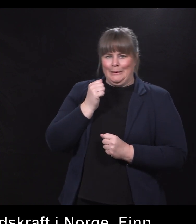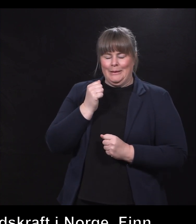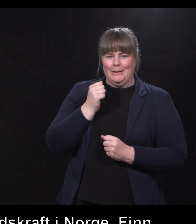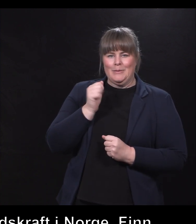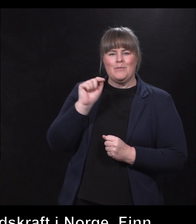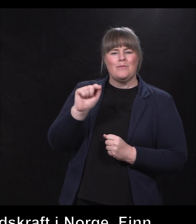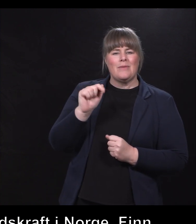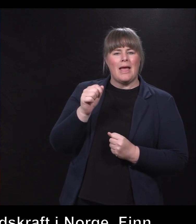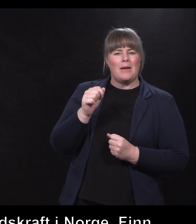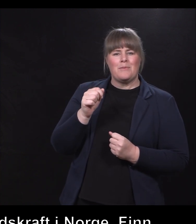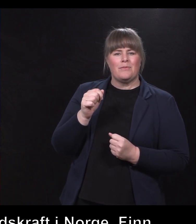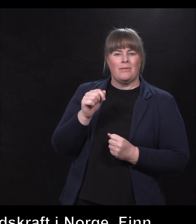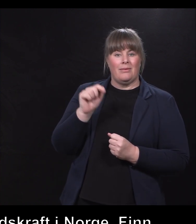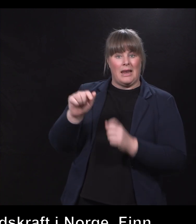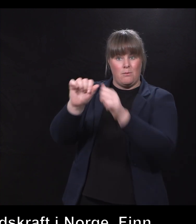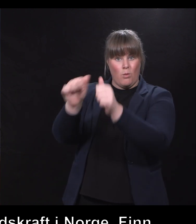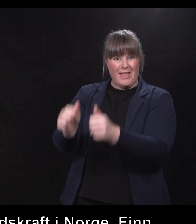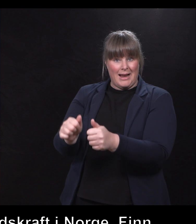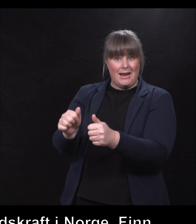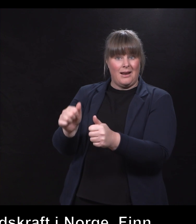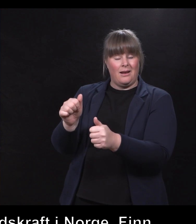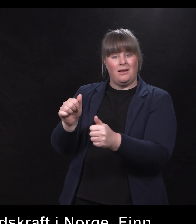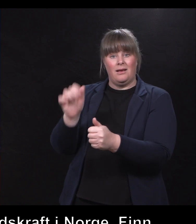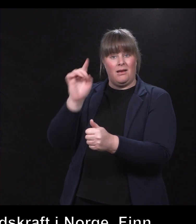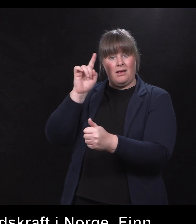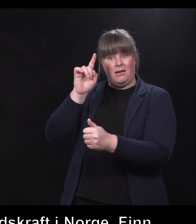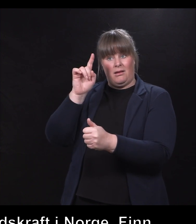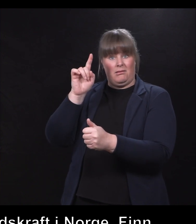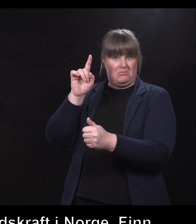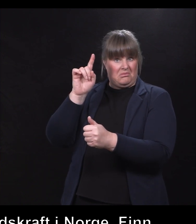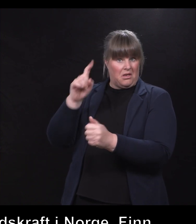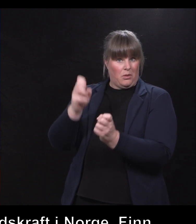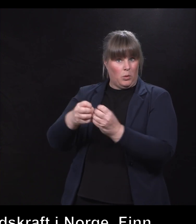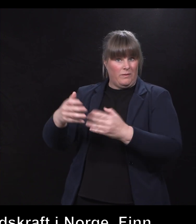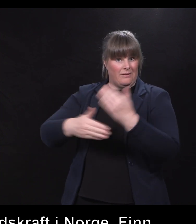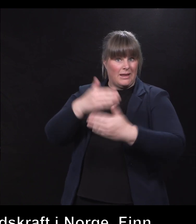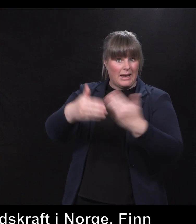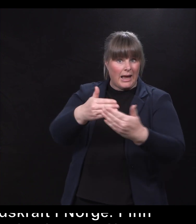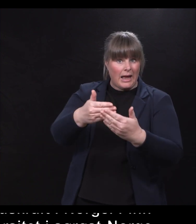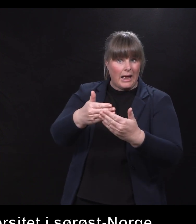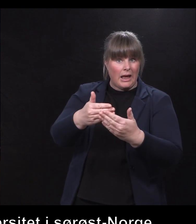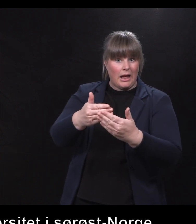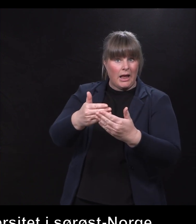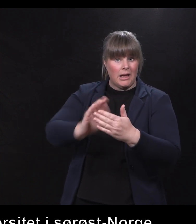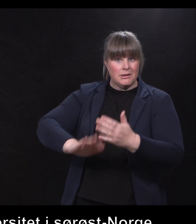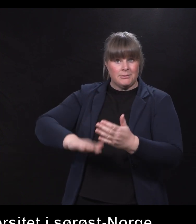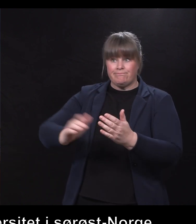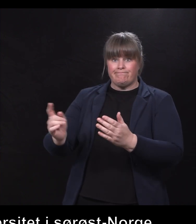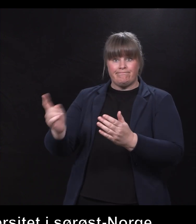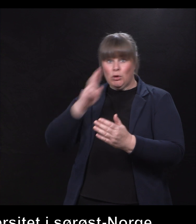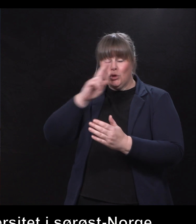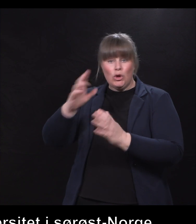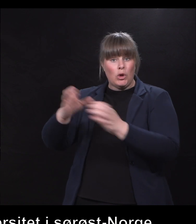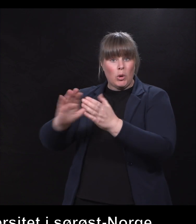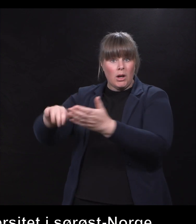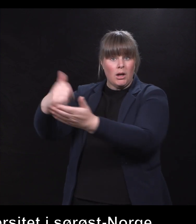er det en modell som kan utvikles videre? Kommer det nye kull? Kan dere flytte